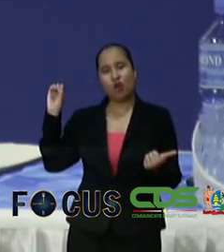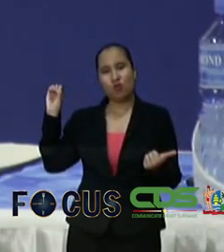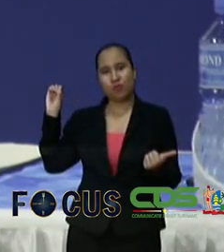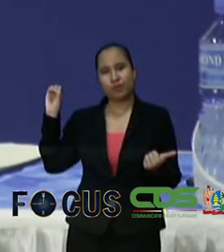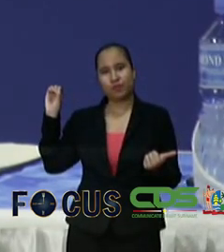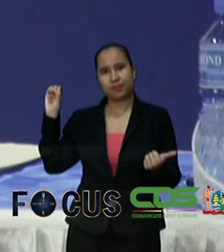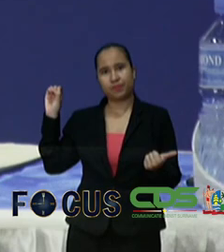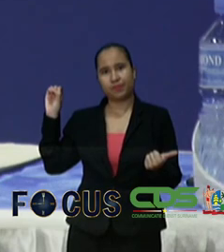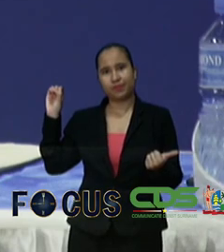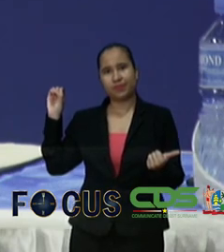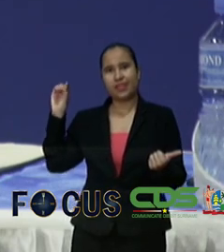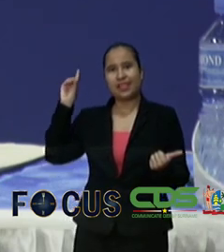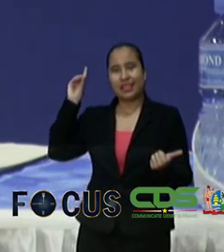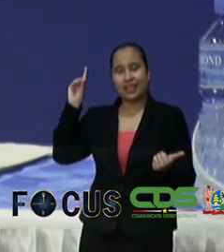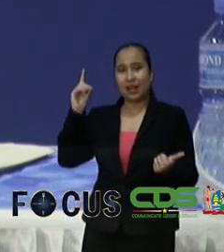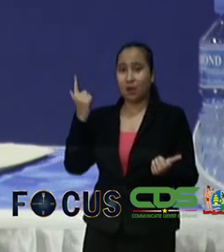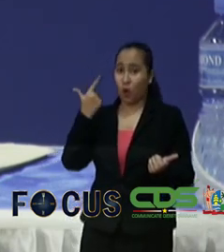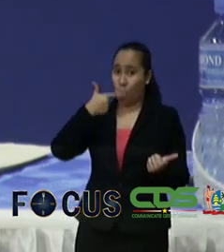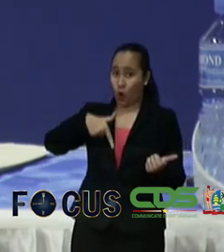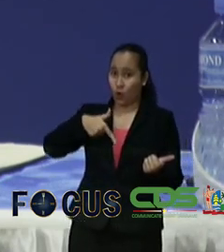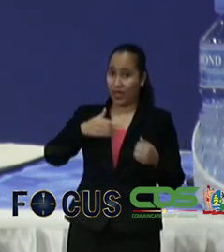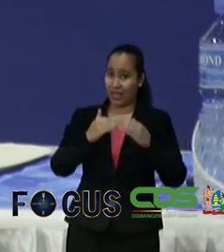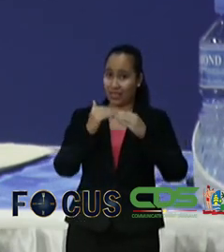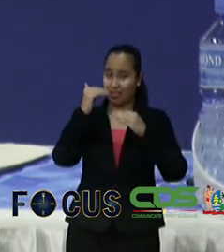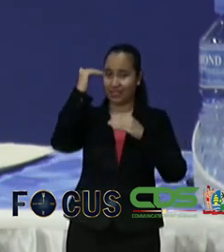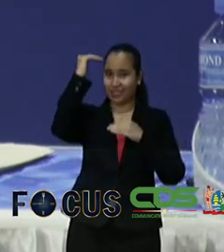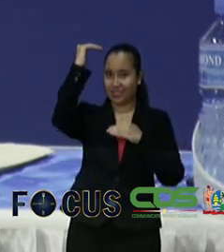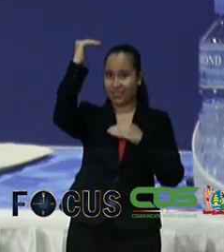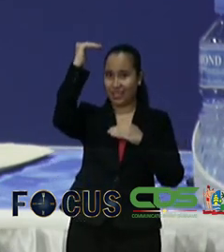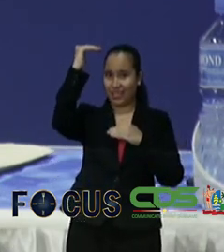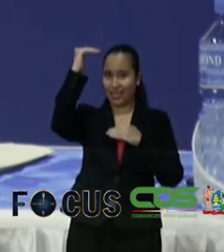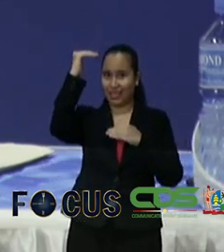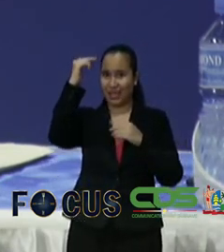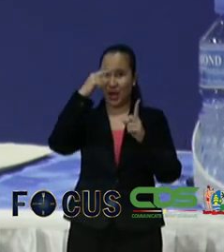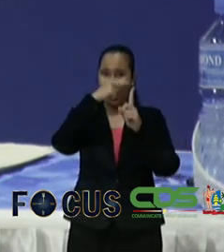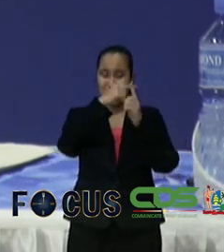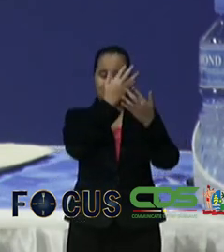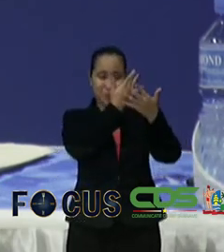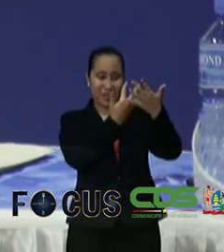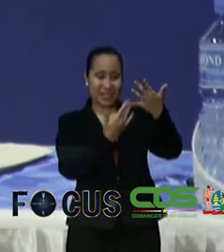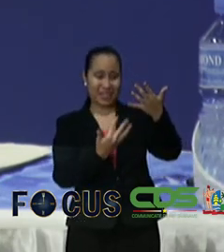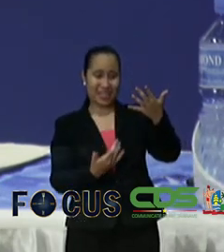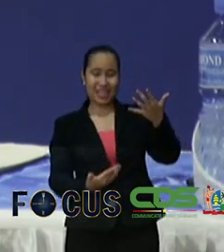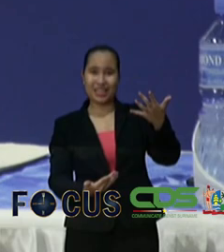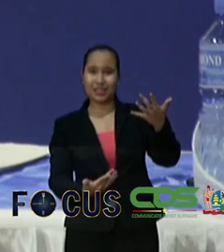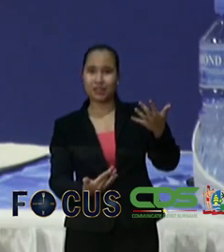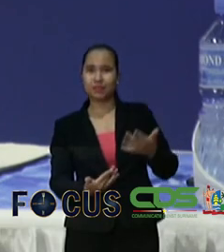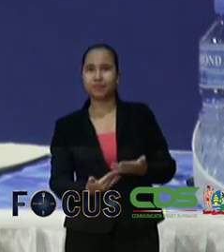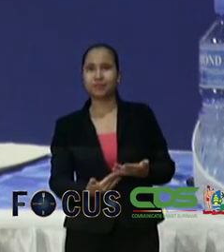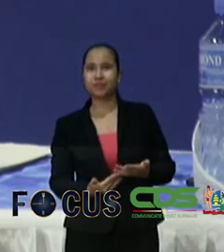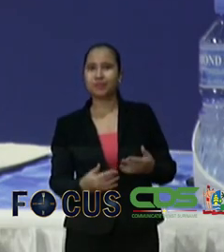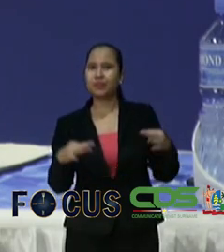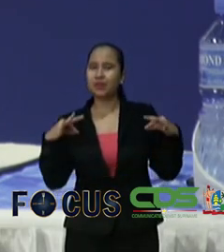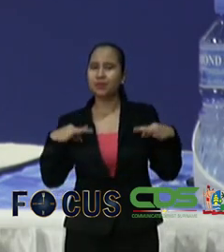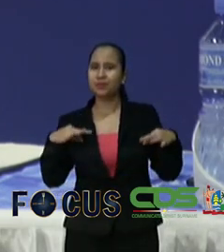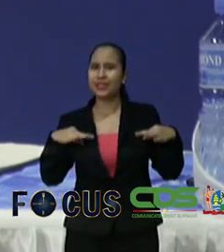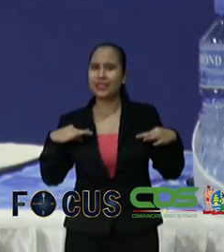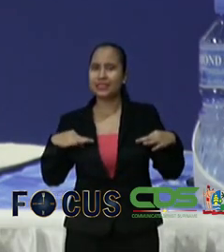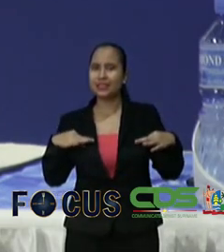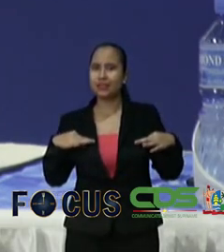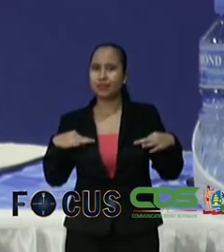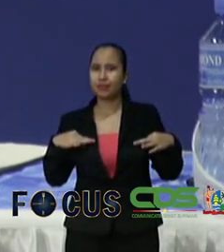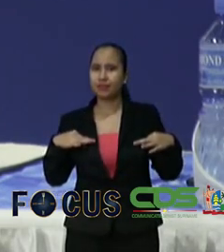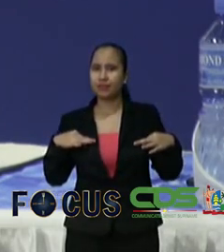dieselprijs is gestegen. De calculatiesprincipes heb ik aangegeven vanuit het ministerie. Dat we